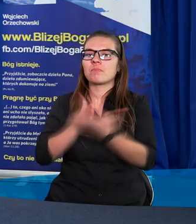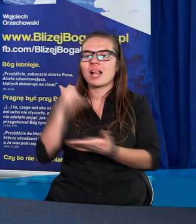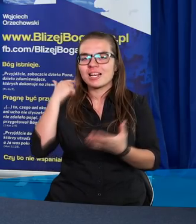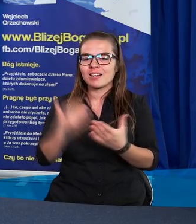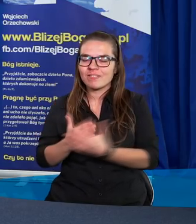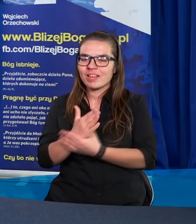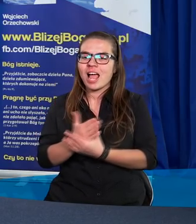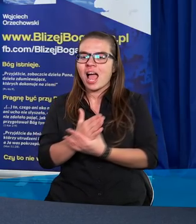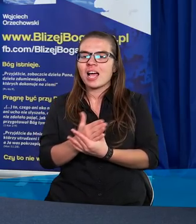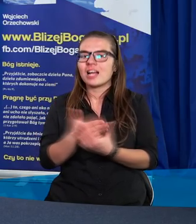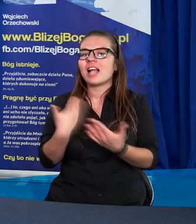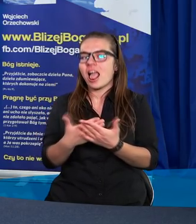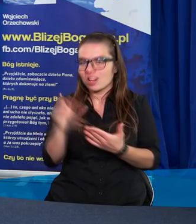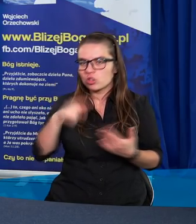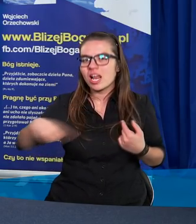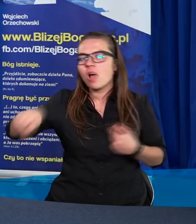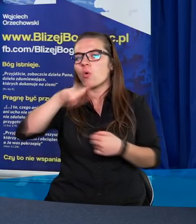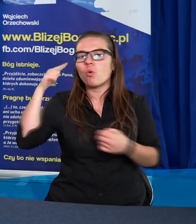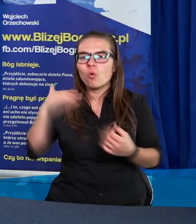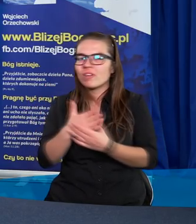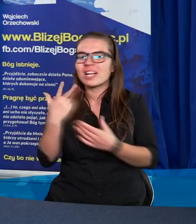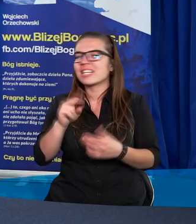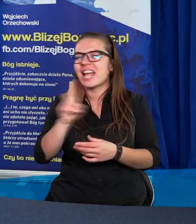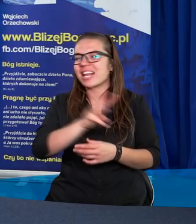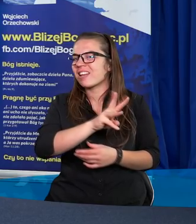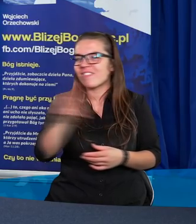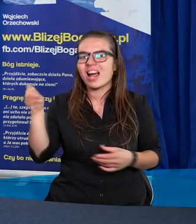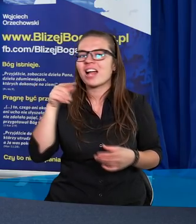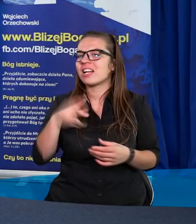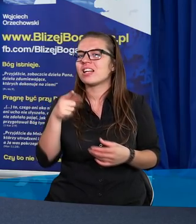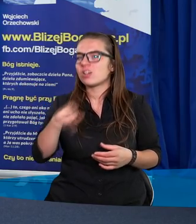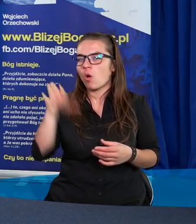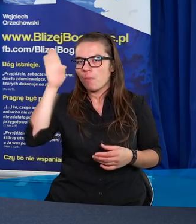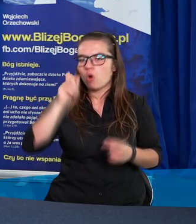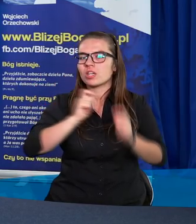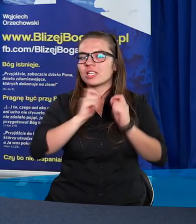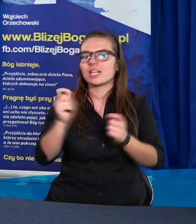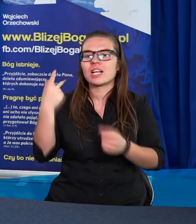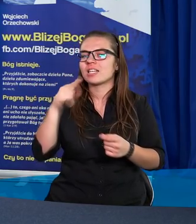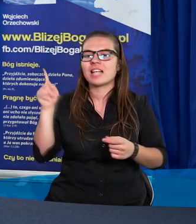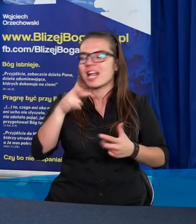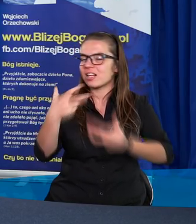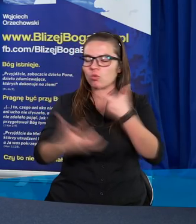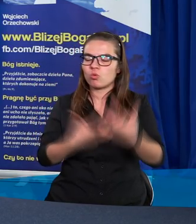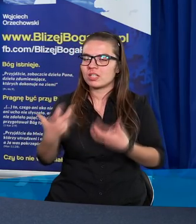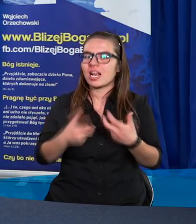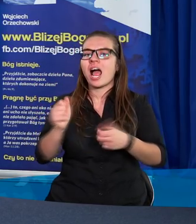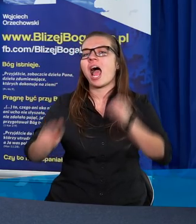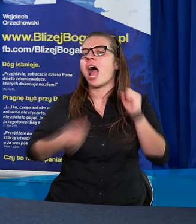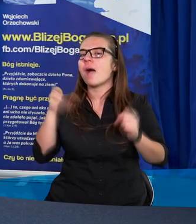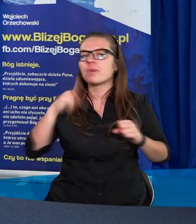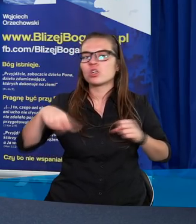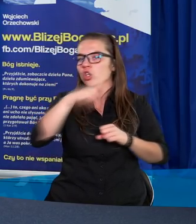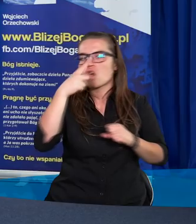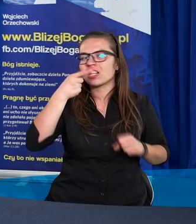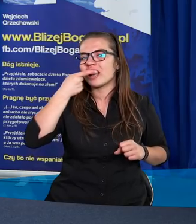wiarę, dlatego, że uwierzyliście. I to nie z was. Boży to dar, nie z uczynków, aby się